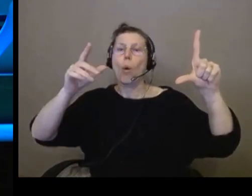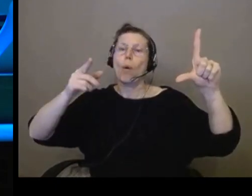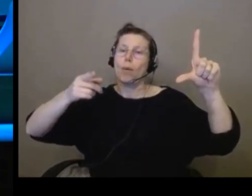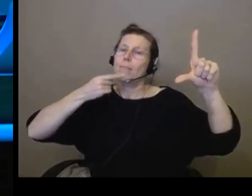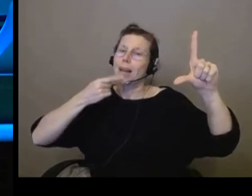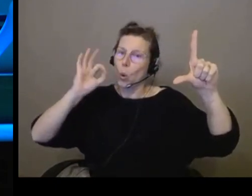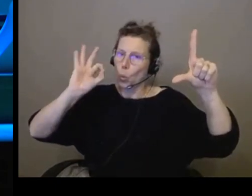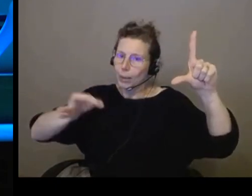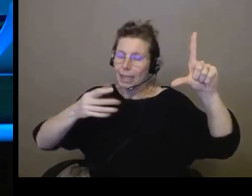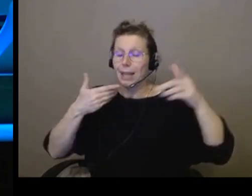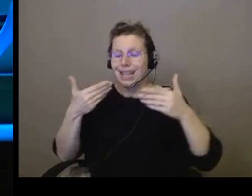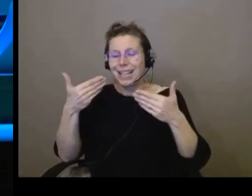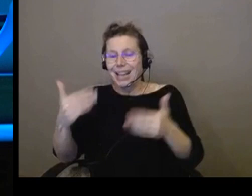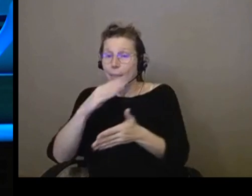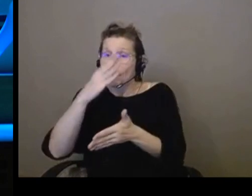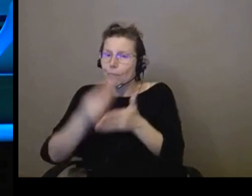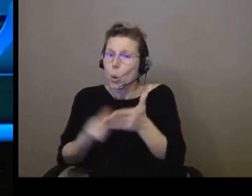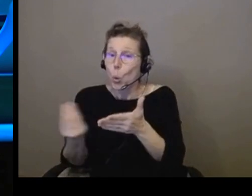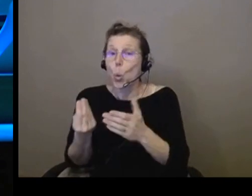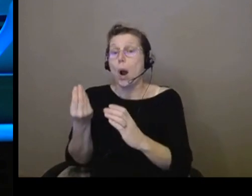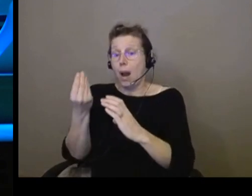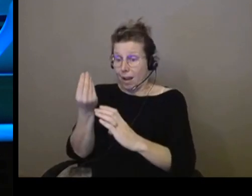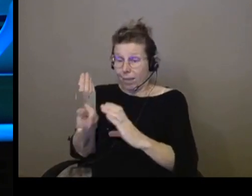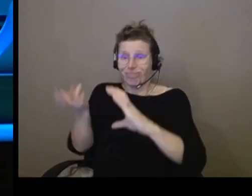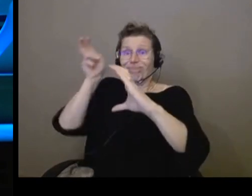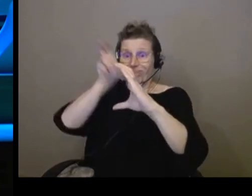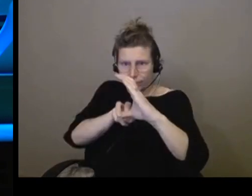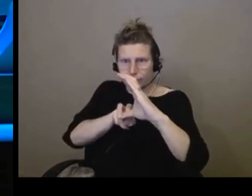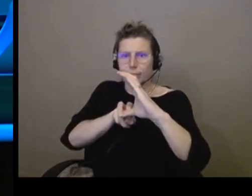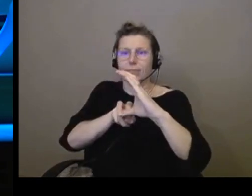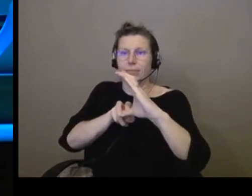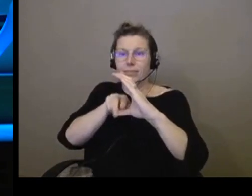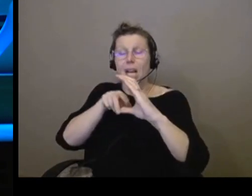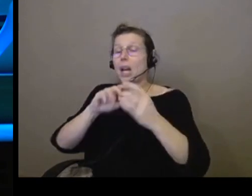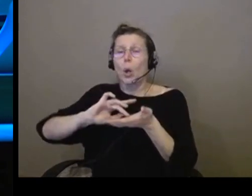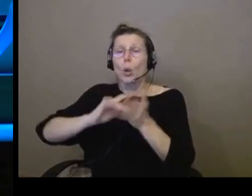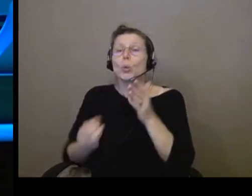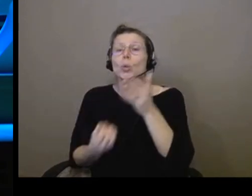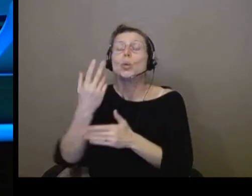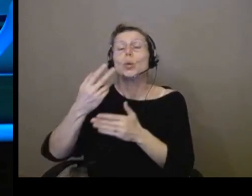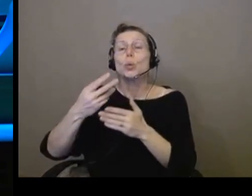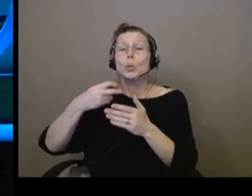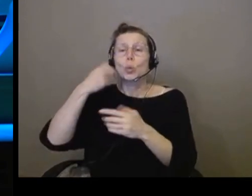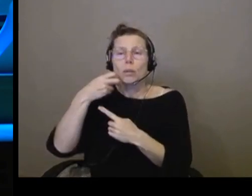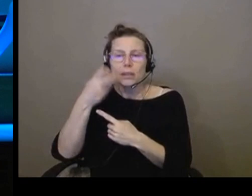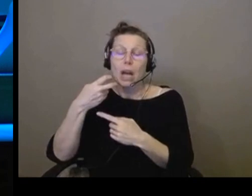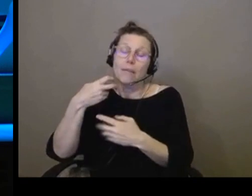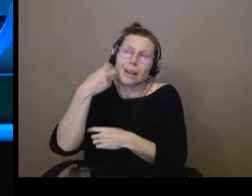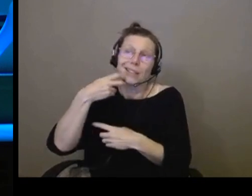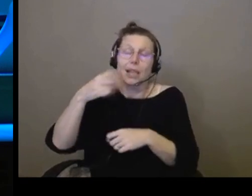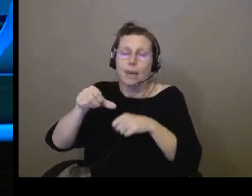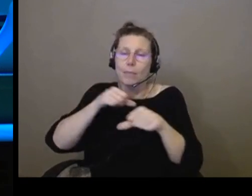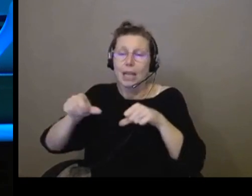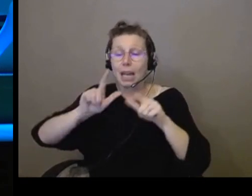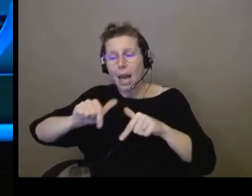À bord, aujourd'hui, donc tous les nouveaux trains, tous les trains modernes, ils ont et une vocalisation et d'ailleurs des écrans,